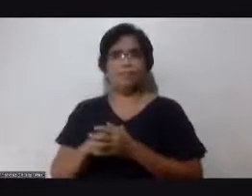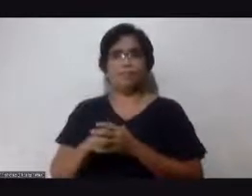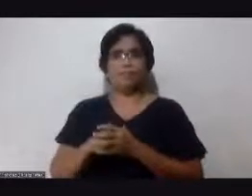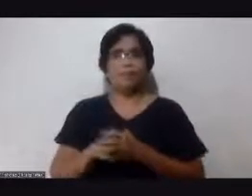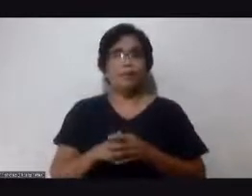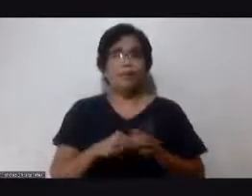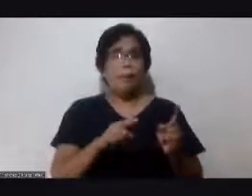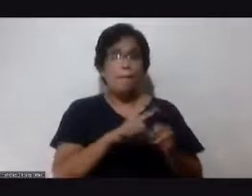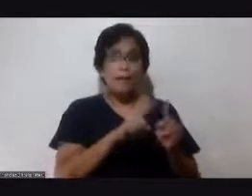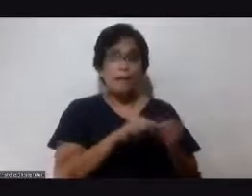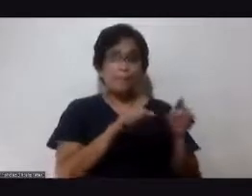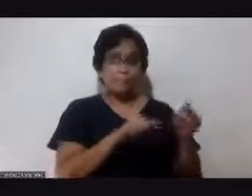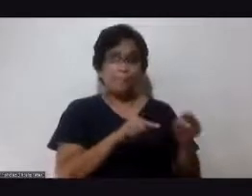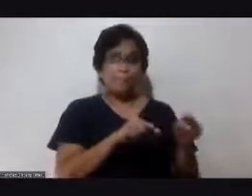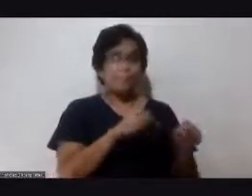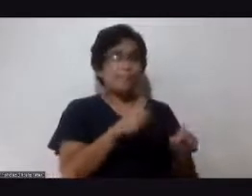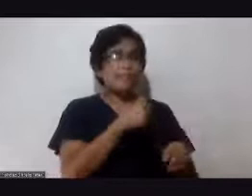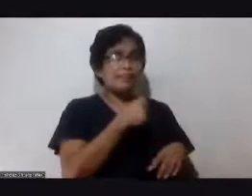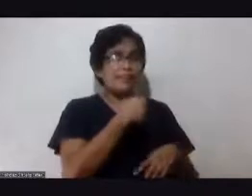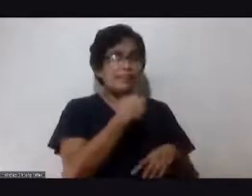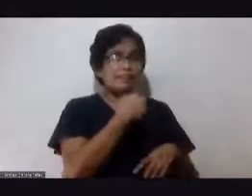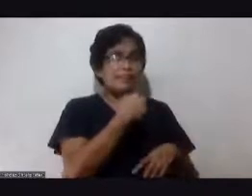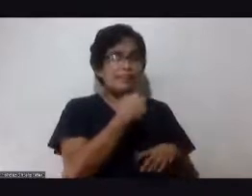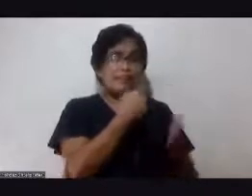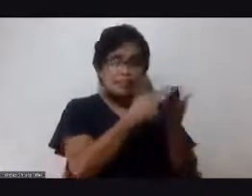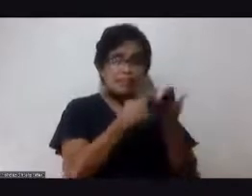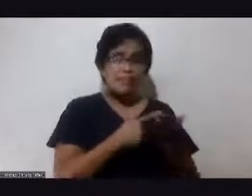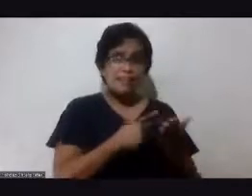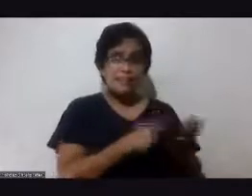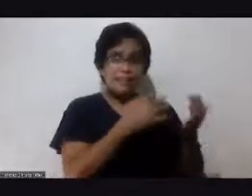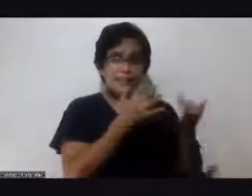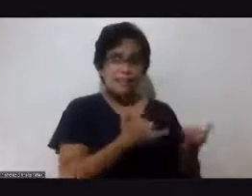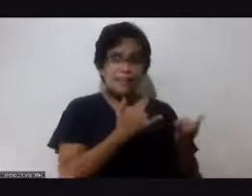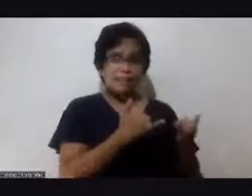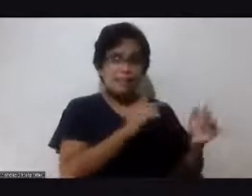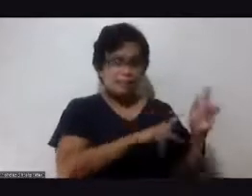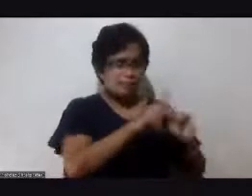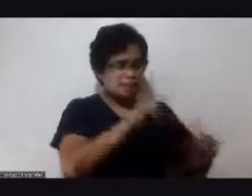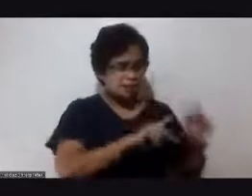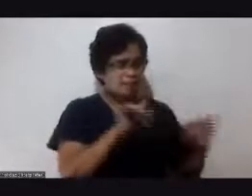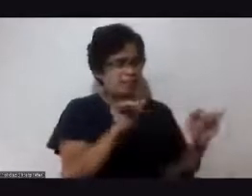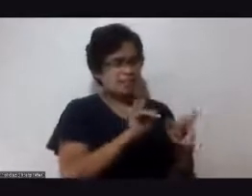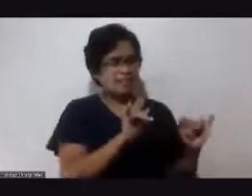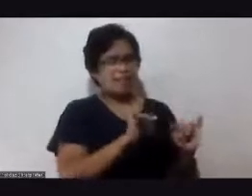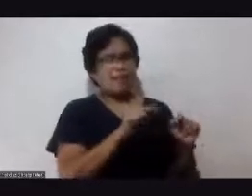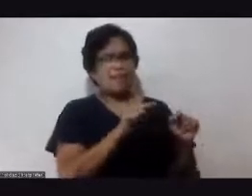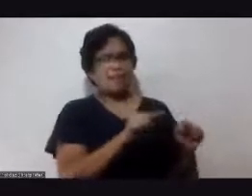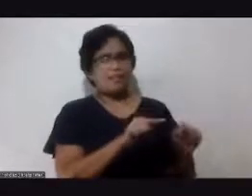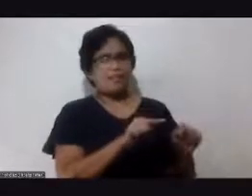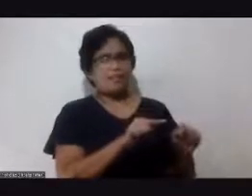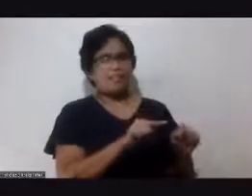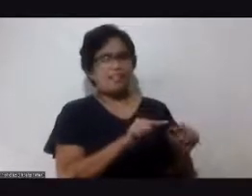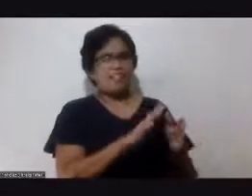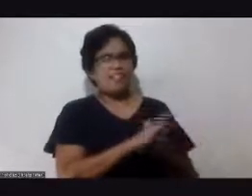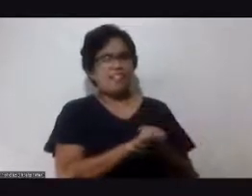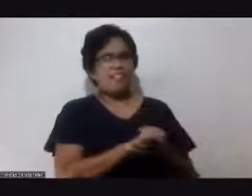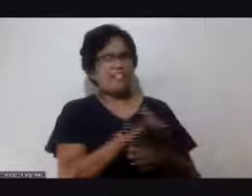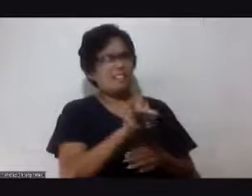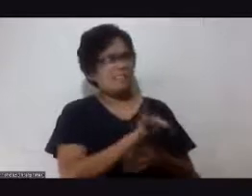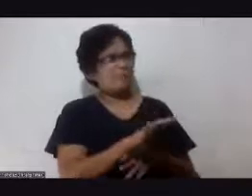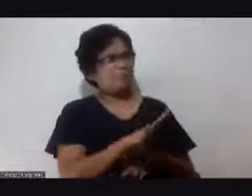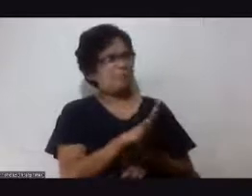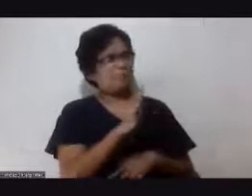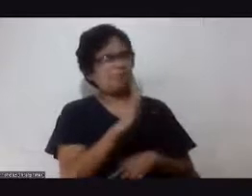brother Benson ang tinutukoy natin dito yun yung yung mga tao na tila bagang barabarabay mga ganong klase